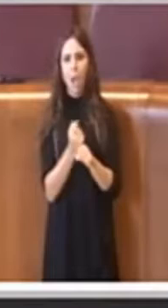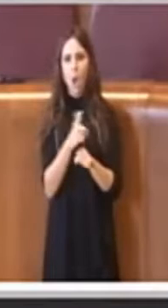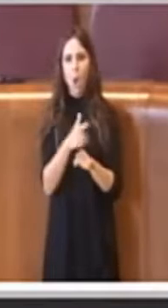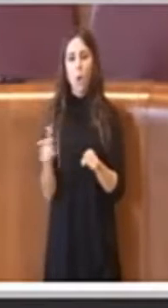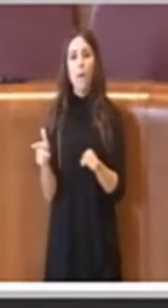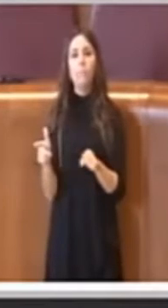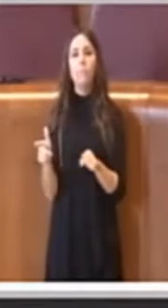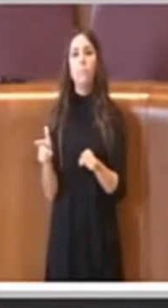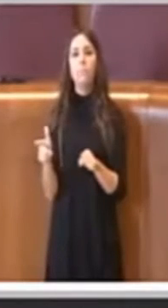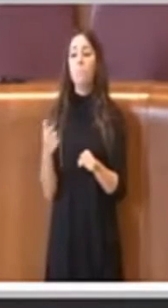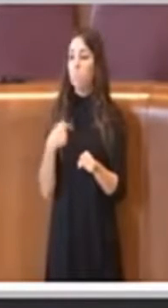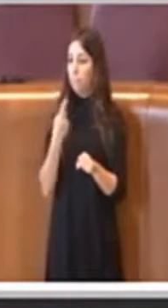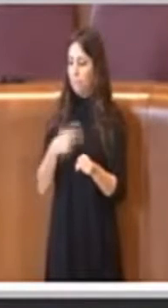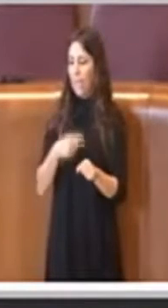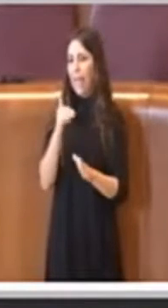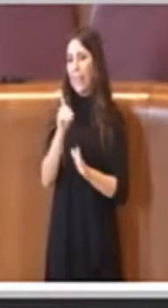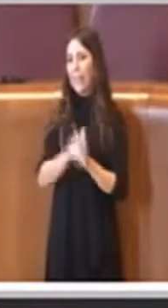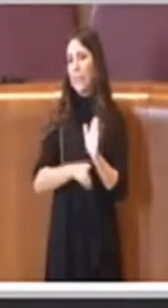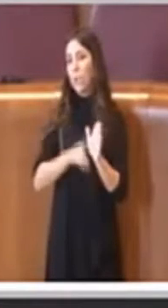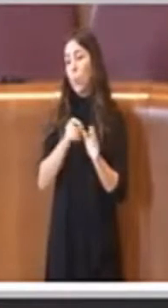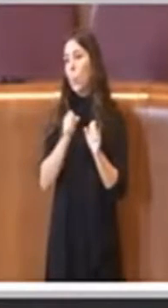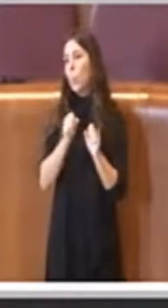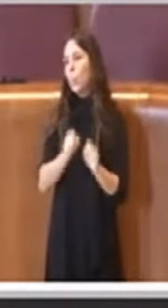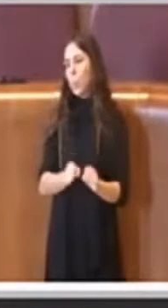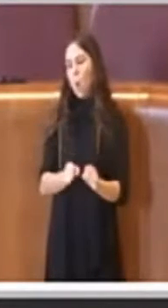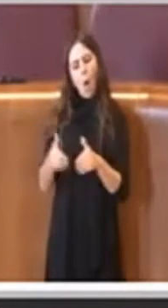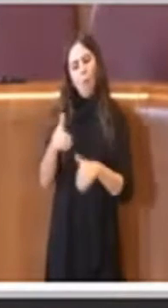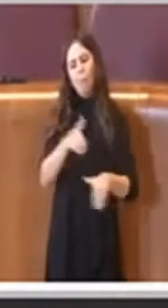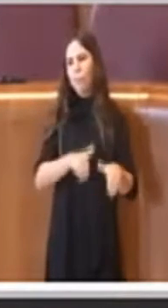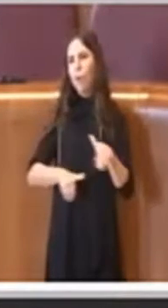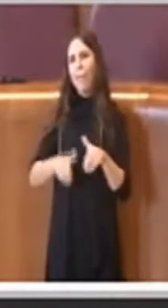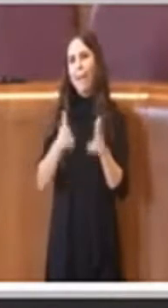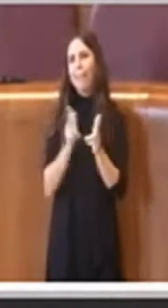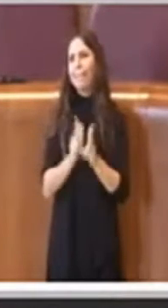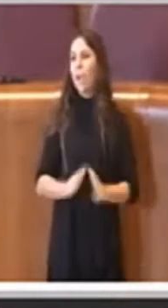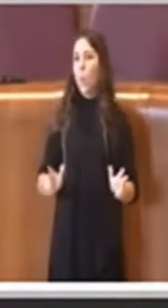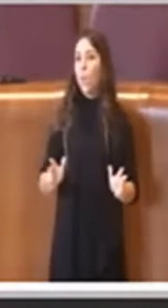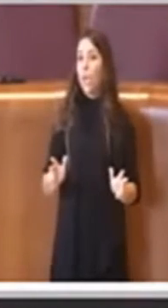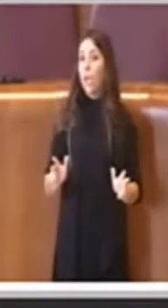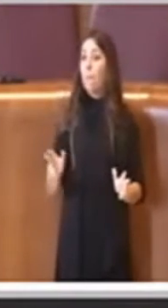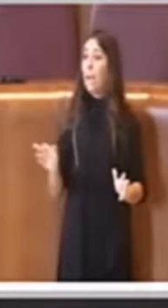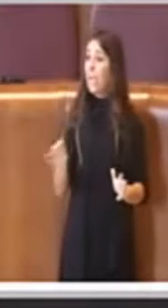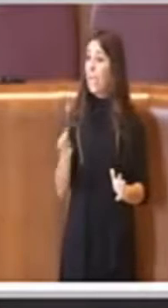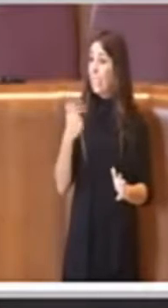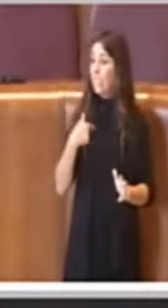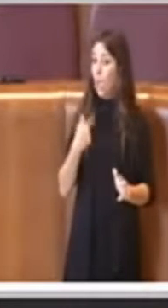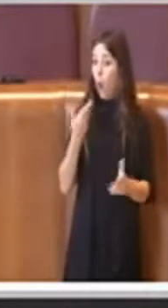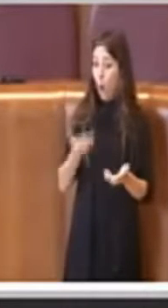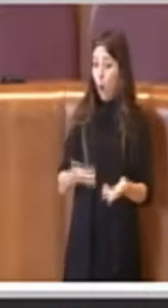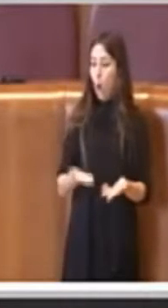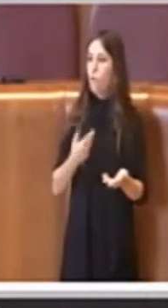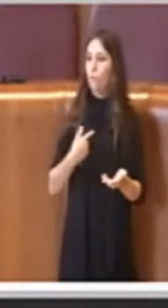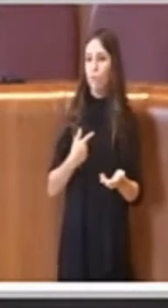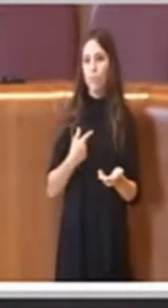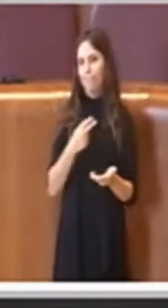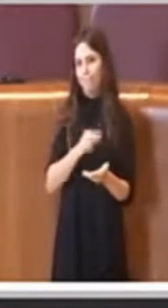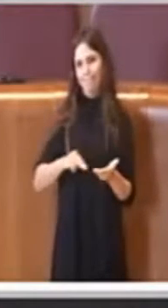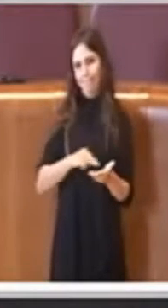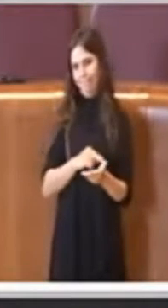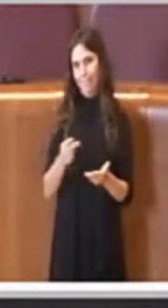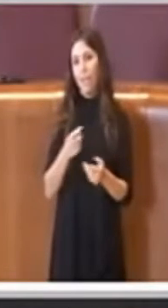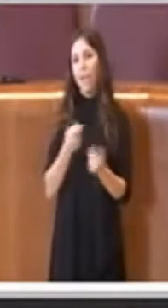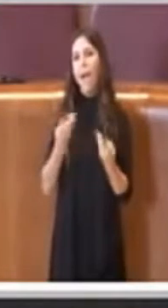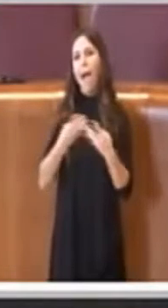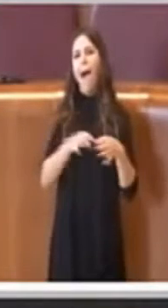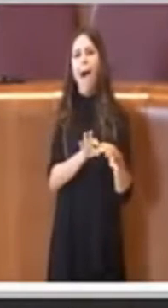una seduta può tranquillamente essere votata e se non verrà votata in una seduta è per effetto dell'ostruzionismo che